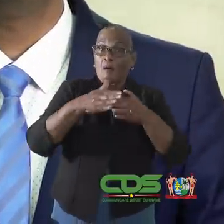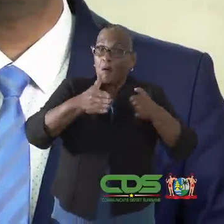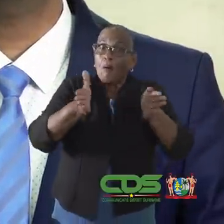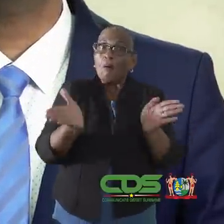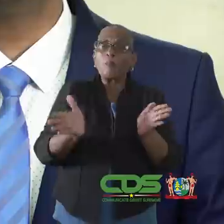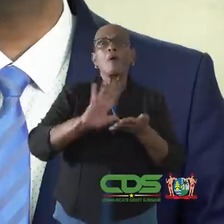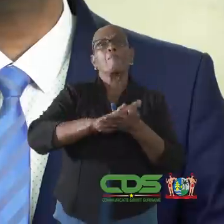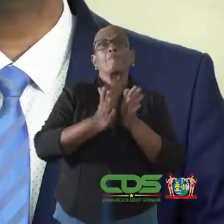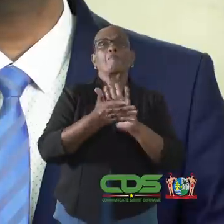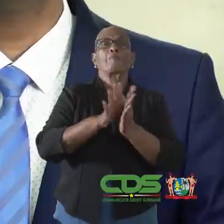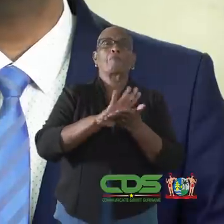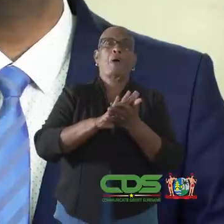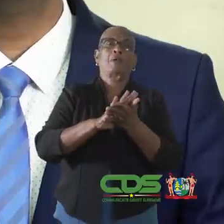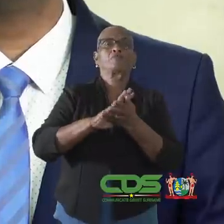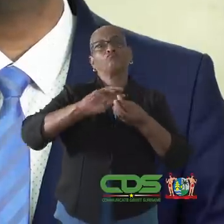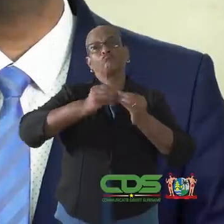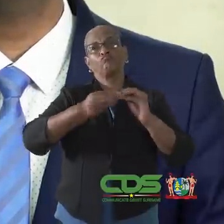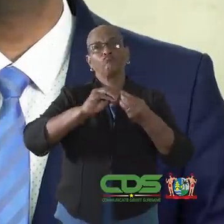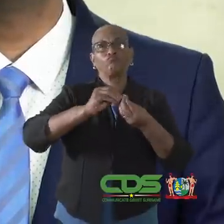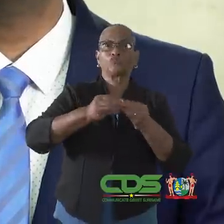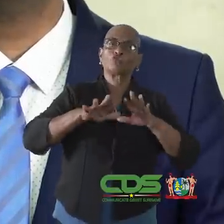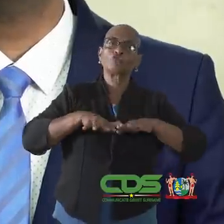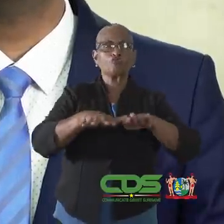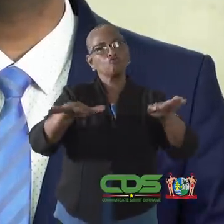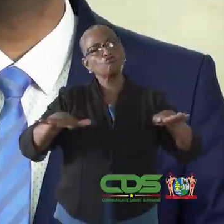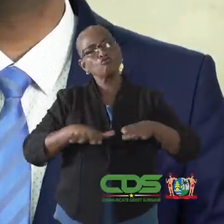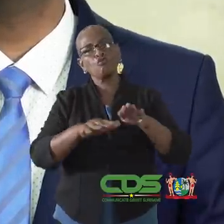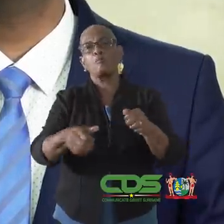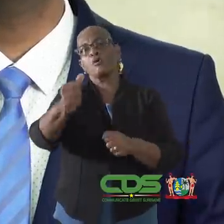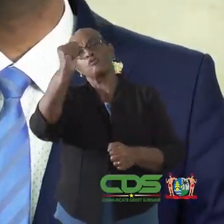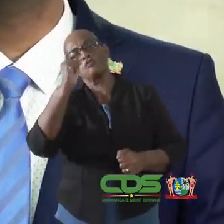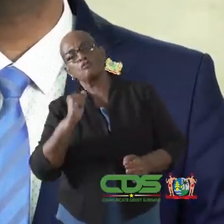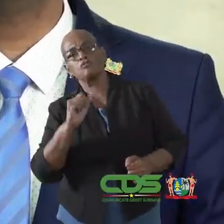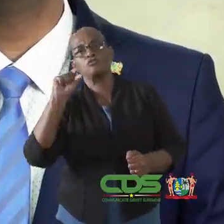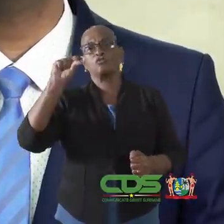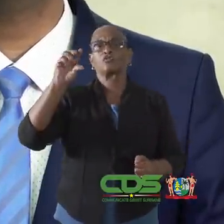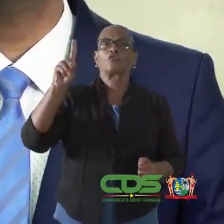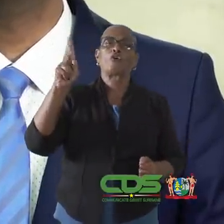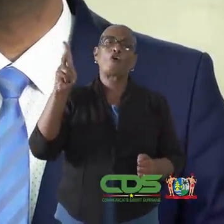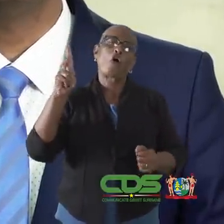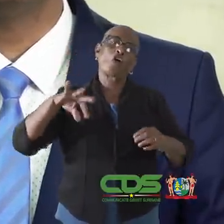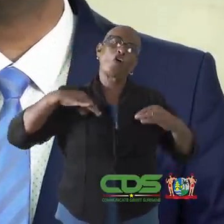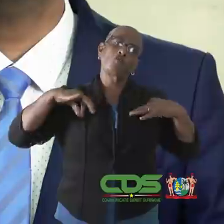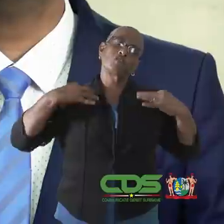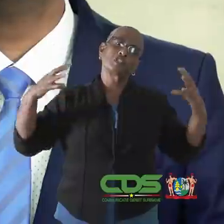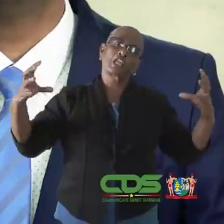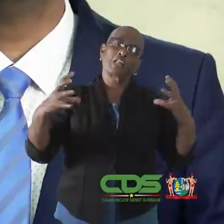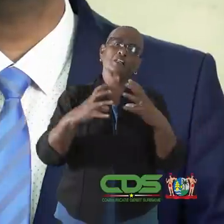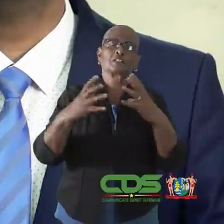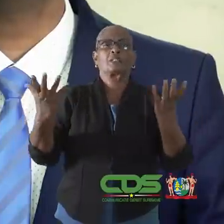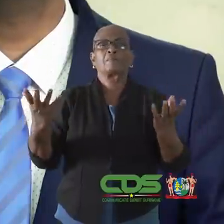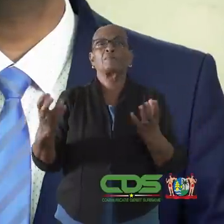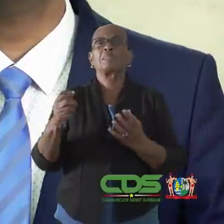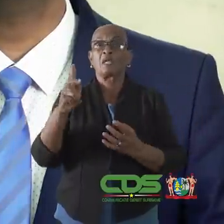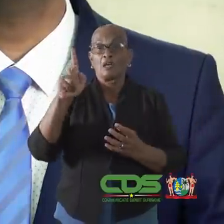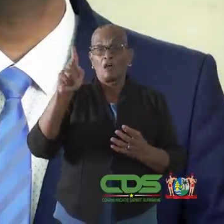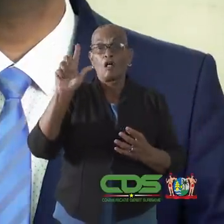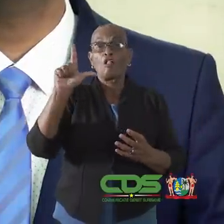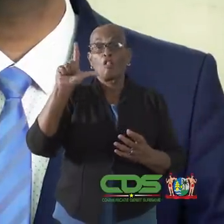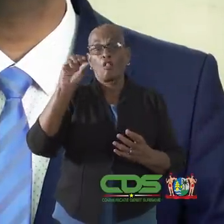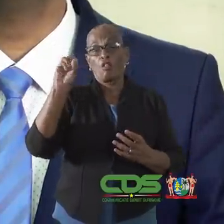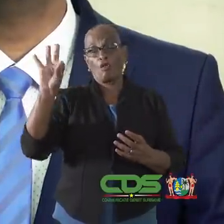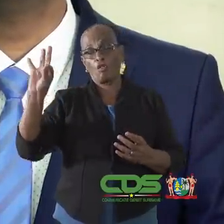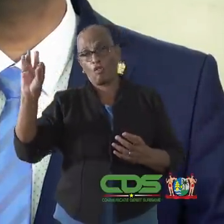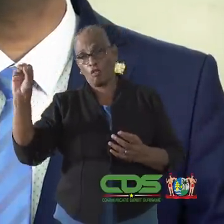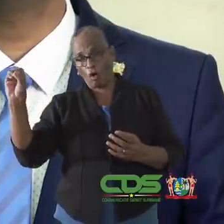Verder zijn opengesteld markten, recreatieoorden, casinos, gok- en vermakelijkheidsgelegenheden,